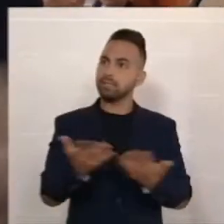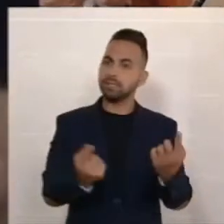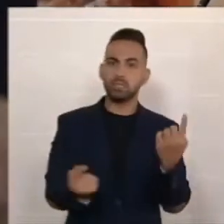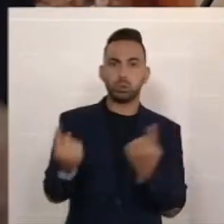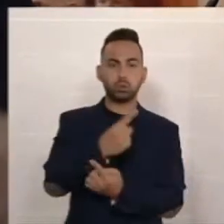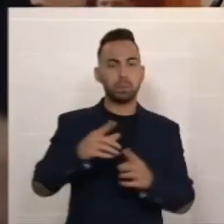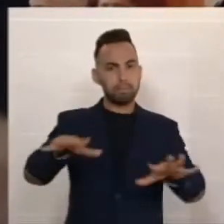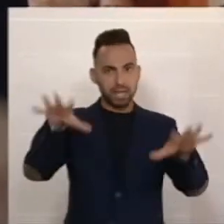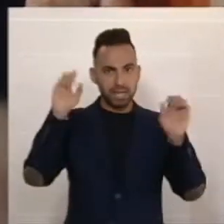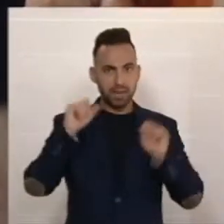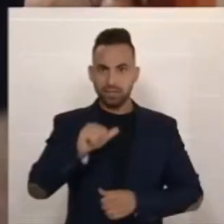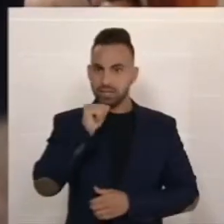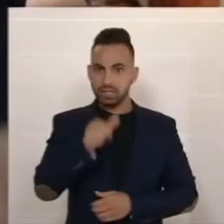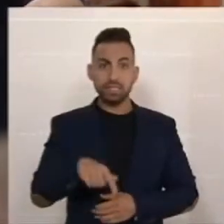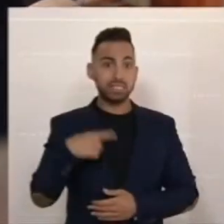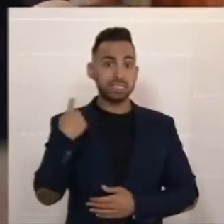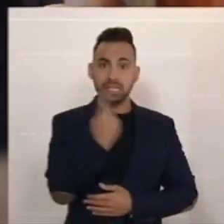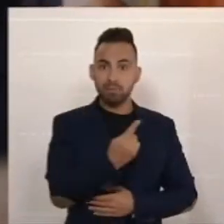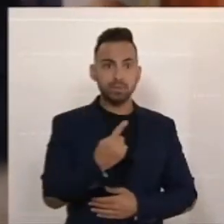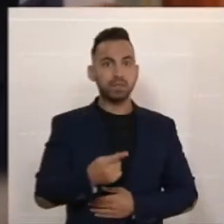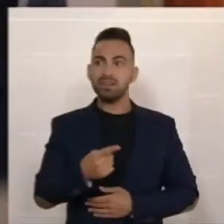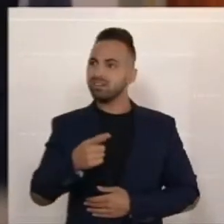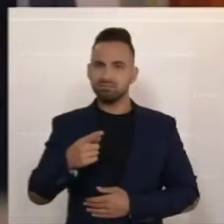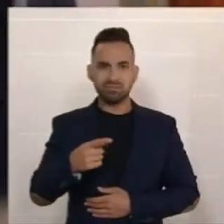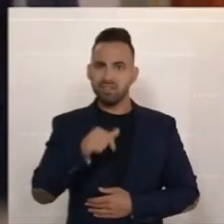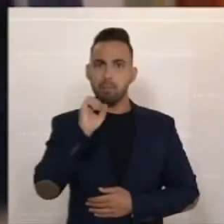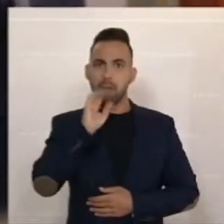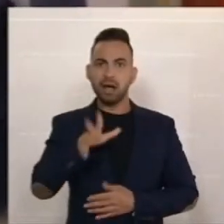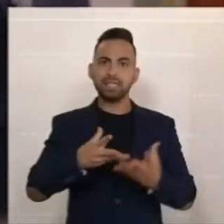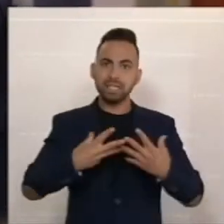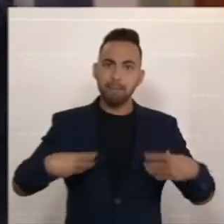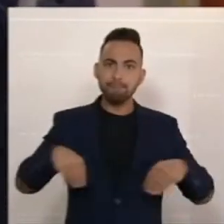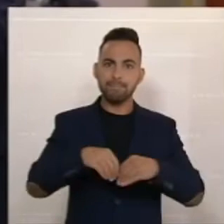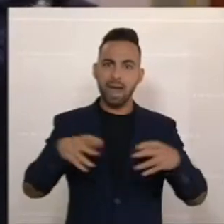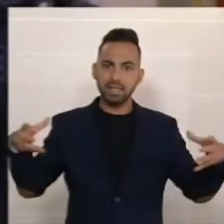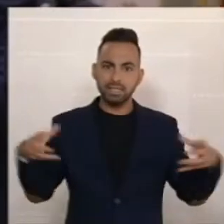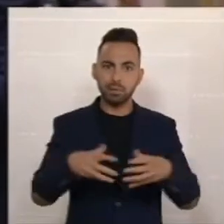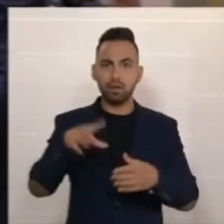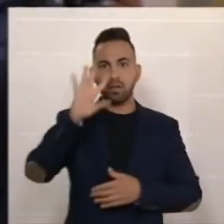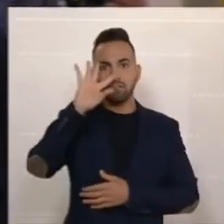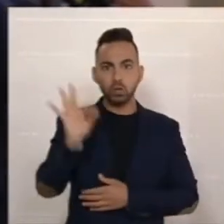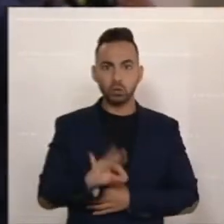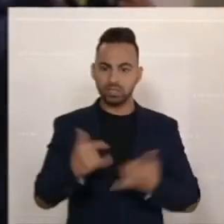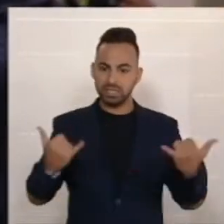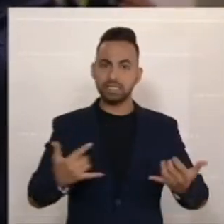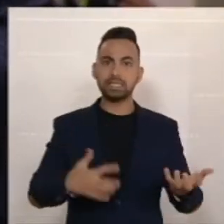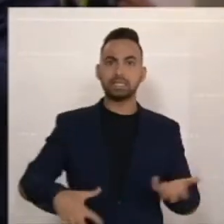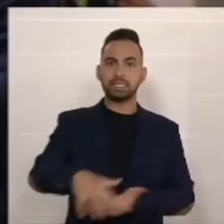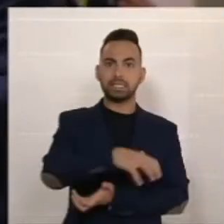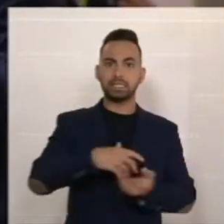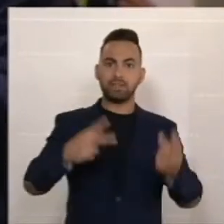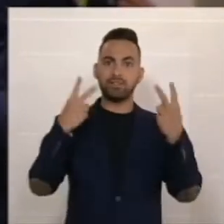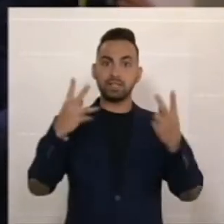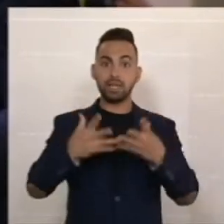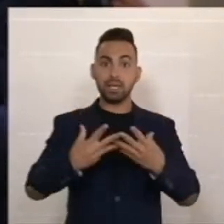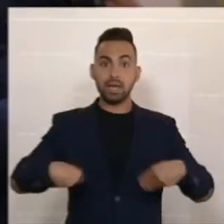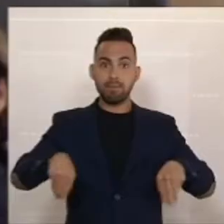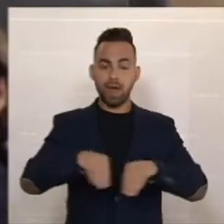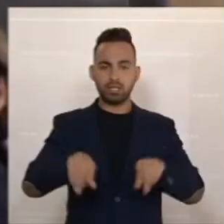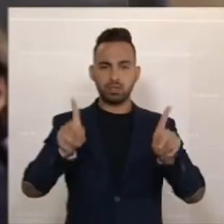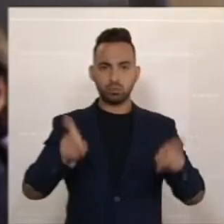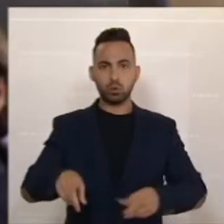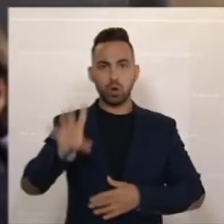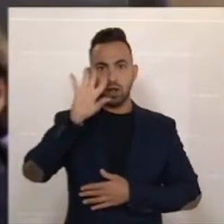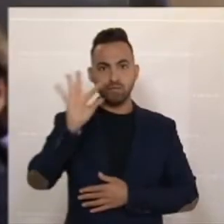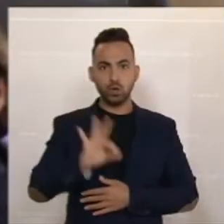zu begreifen, weil wir nicht gemeinsam versuchen, was jetzt in der Zeit der Krise so wichtig wäre, gemeinsam versuchen, den Menschen zu